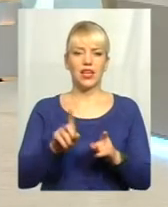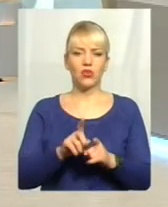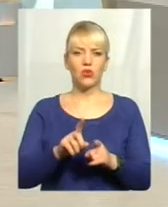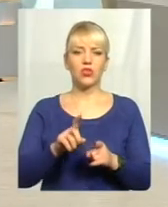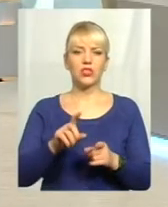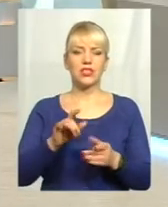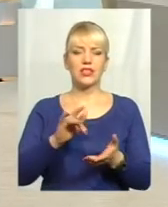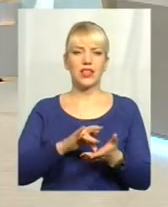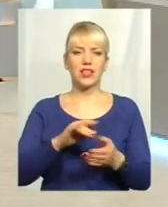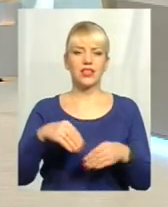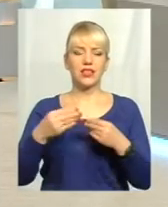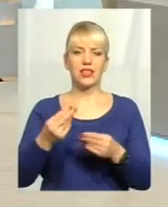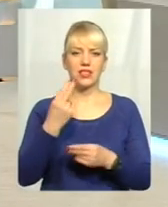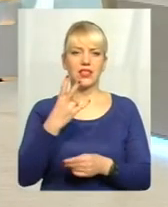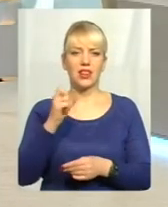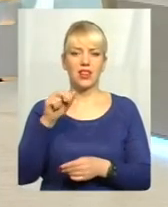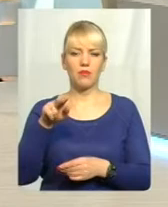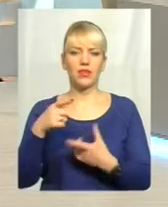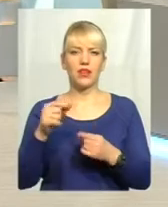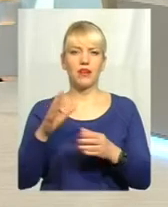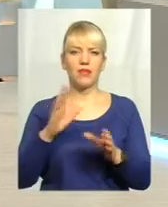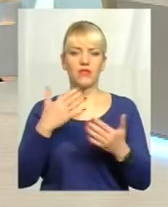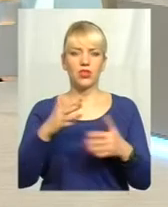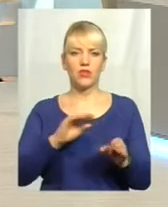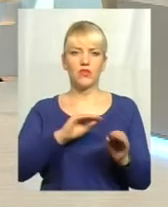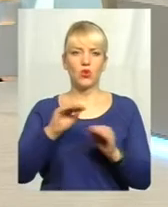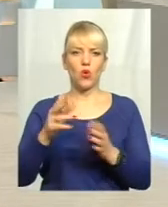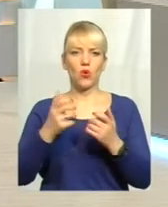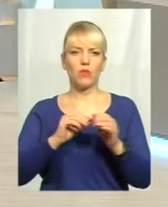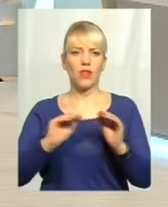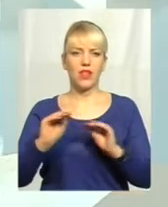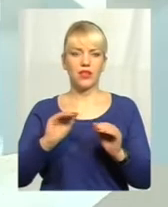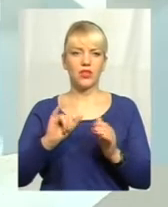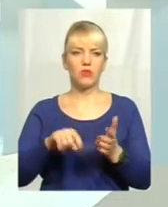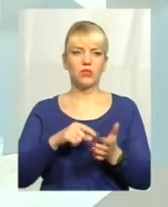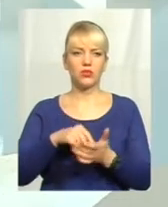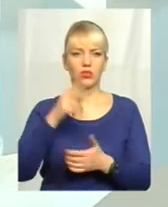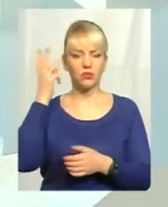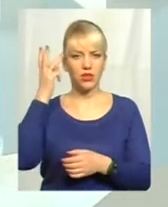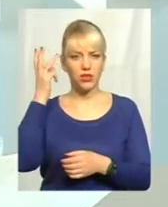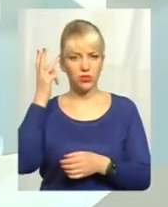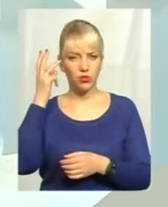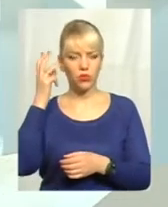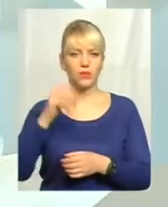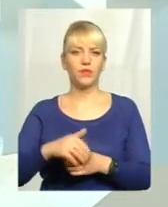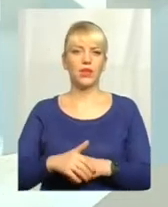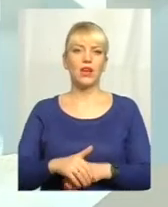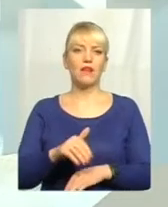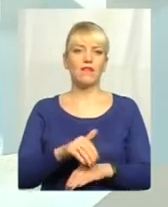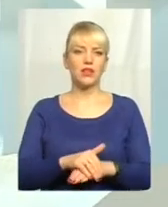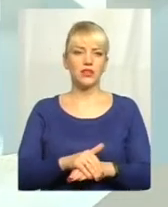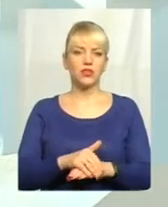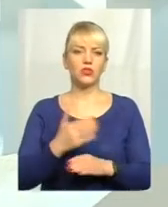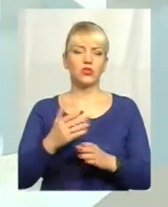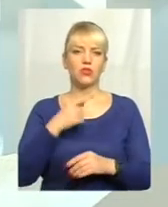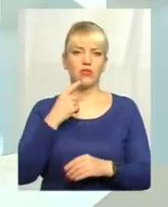надання адміністративних послуг, де було вже встановлення обладнання. По місту Хмельницькому, фактично, давайте